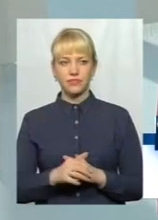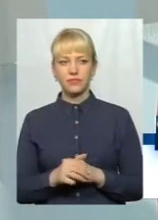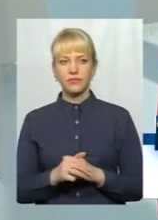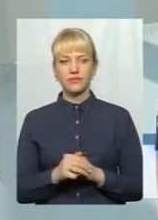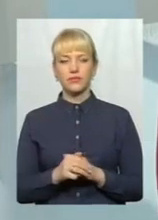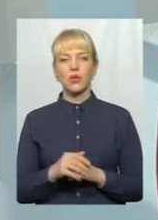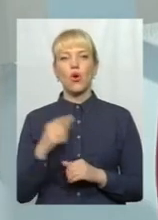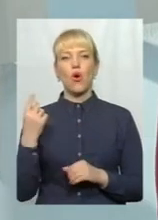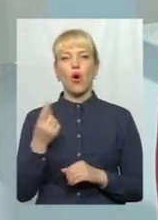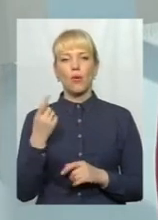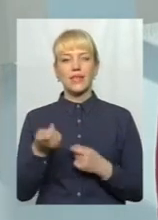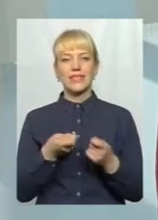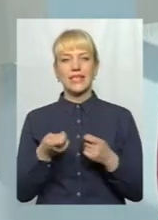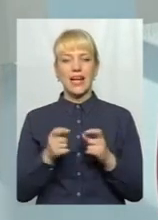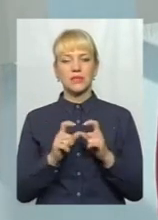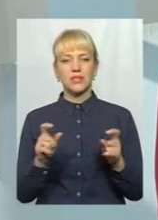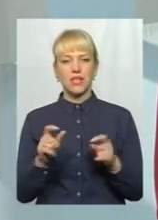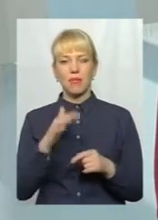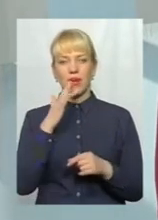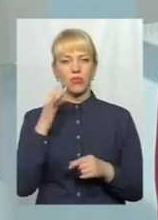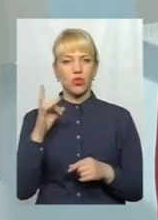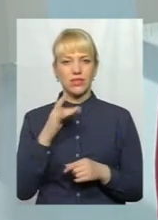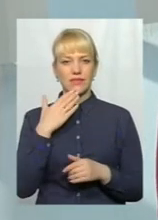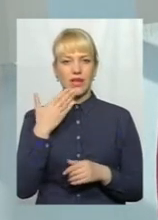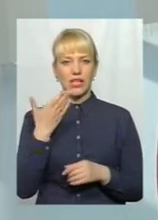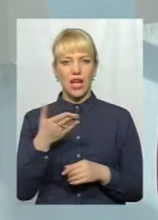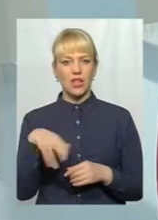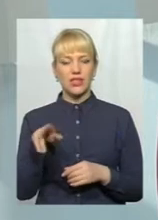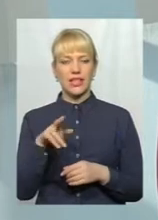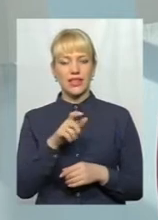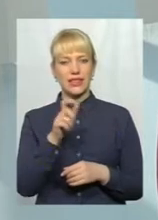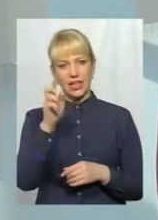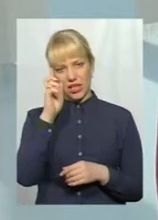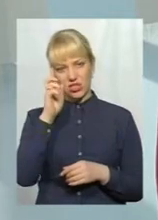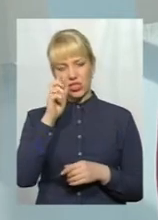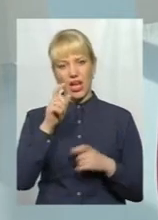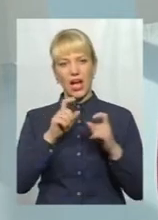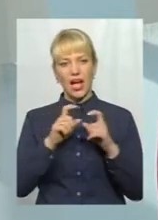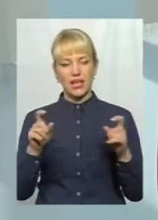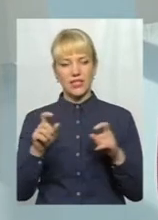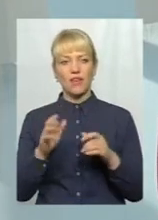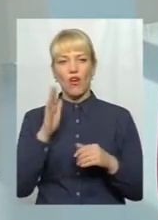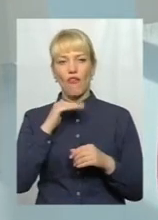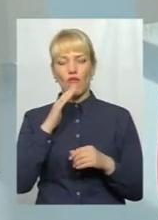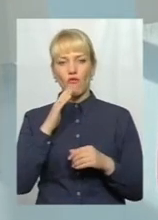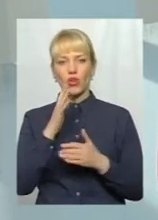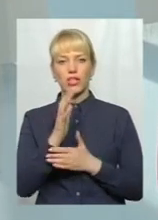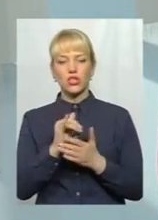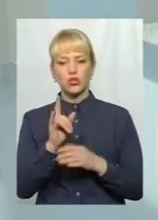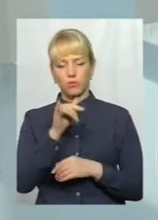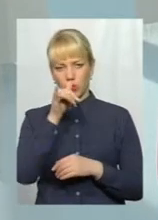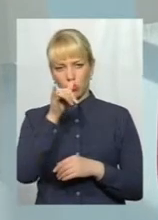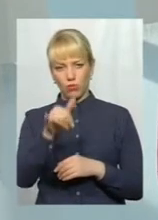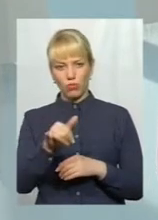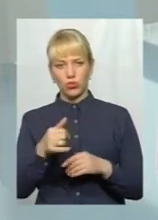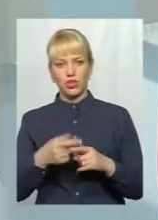Обласна адміністрація неодноразово зверталась і Державне агентство водних ресурсів щодо недопущення оцих